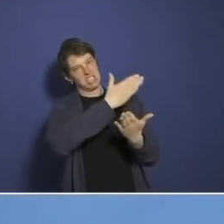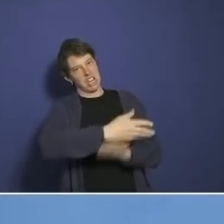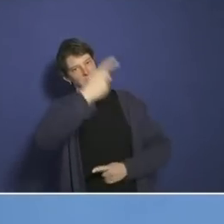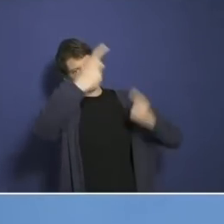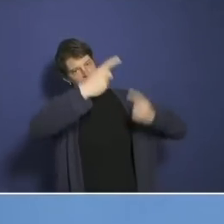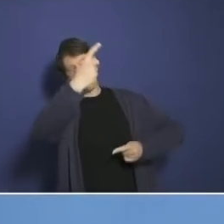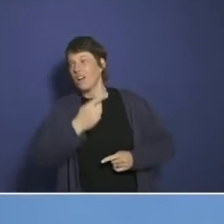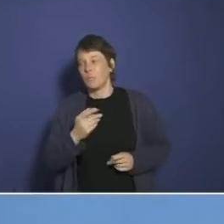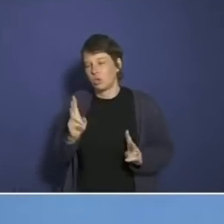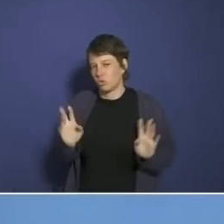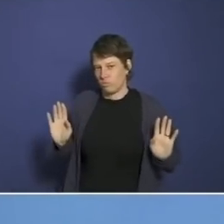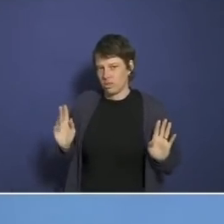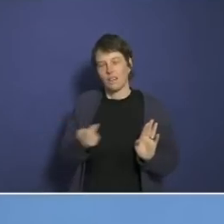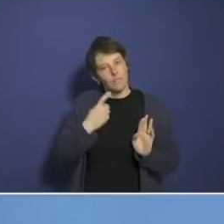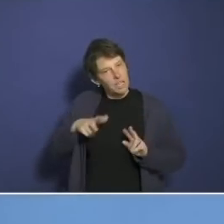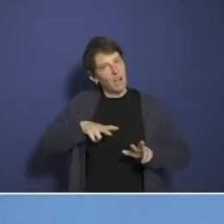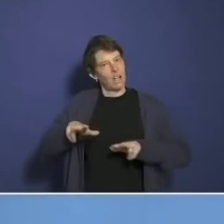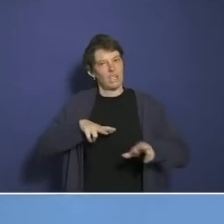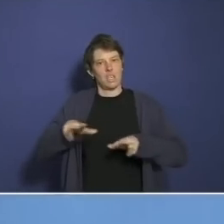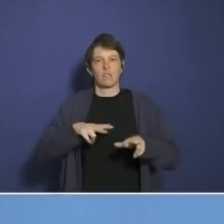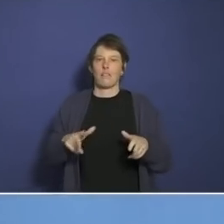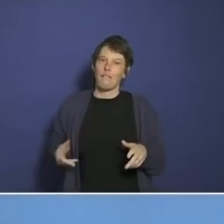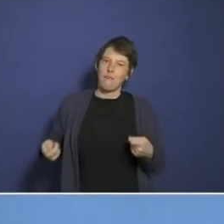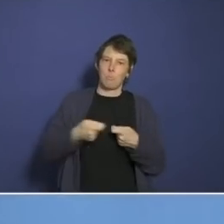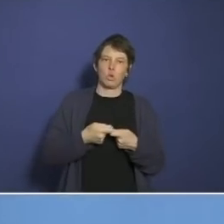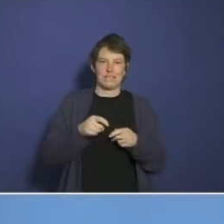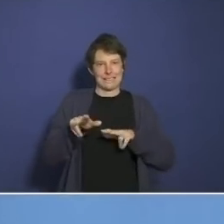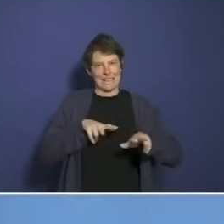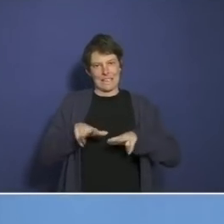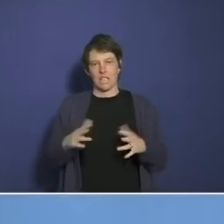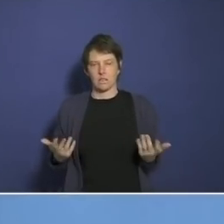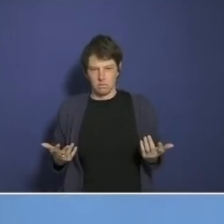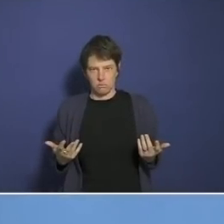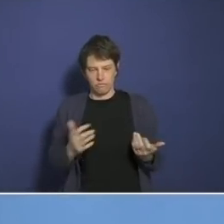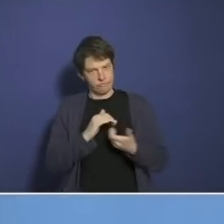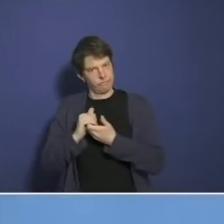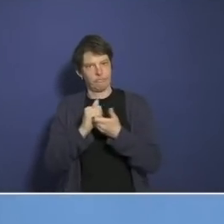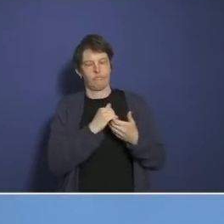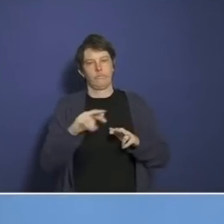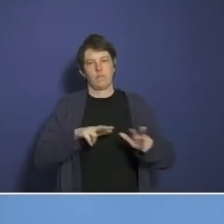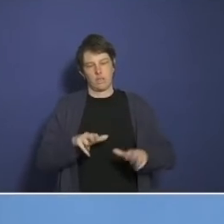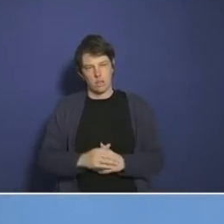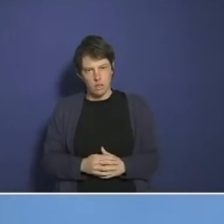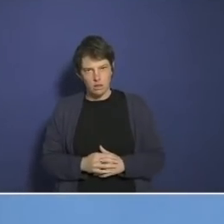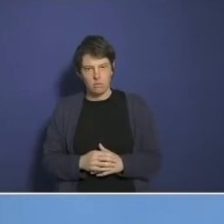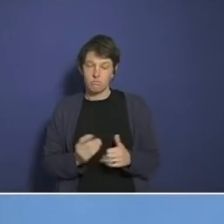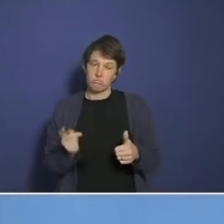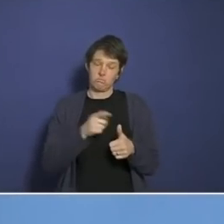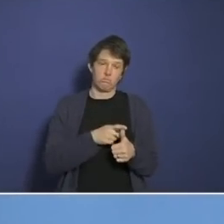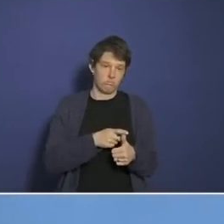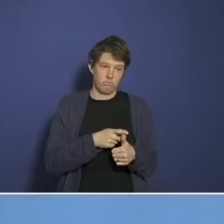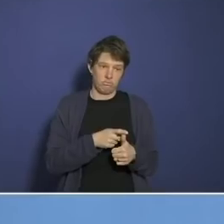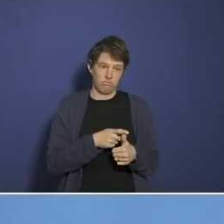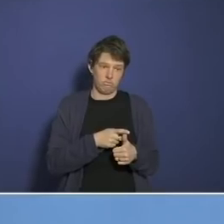Stottern, erklärt dann, was die Frage andeuten sollte. Und statt dass er souverän arbeitet, antwortet, wer regiert hier? Die Koalition regiert. Und der Bundestag